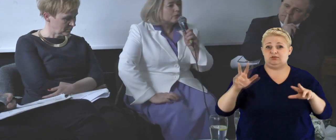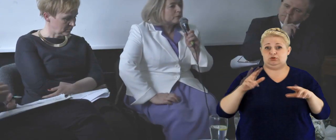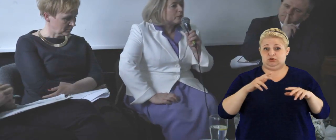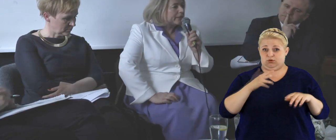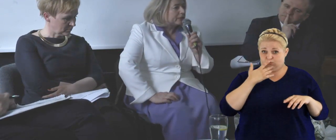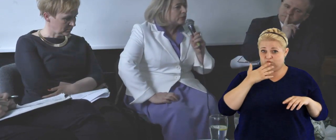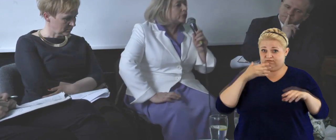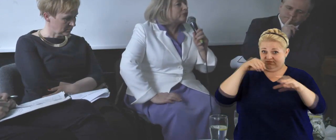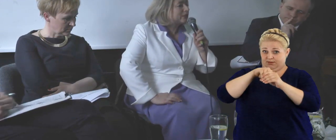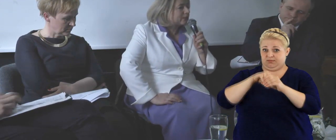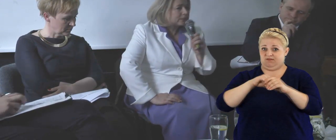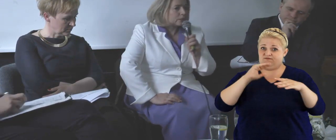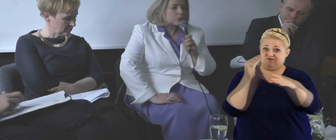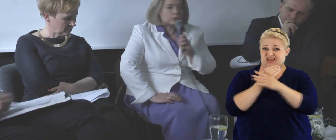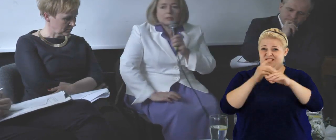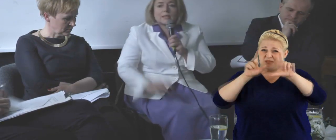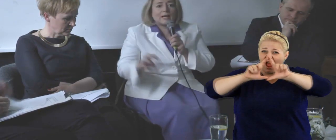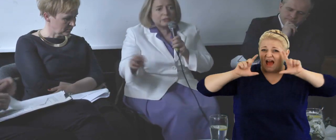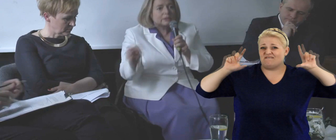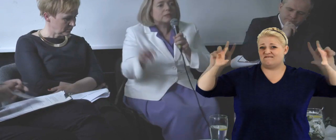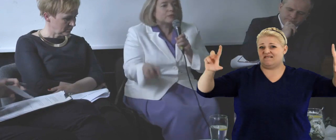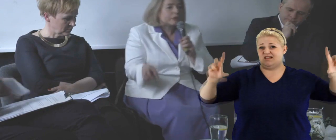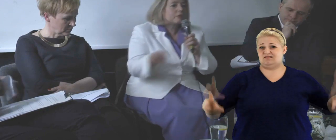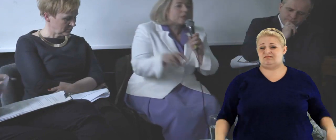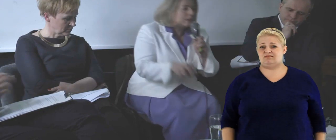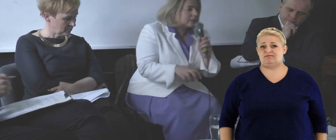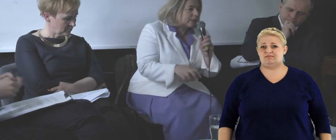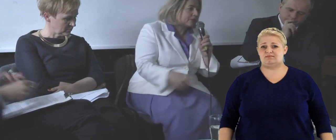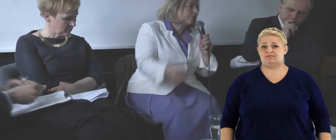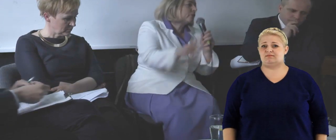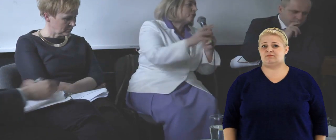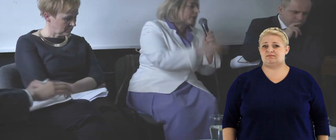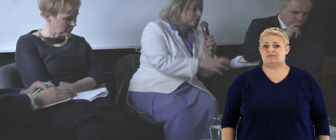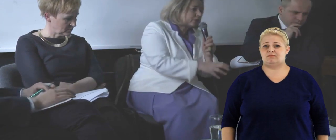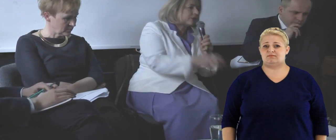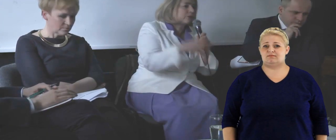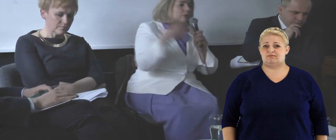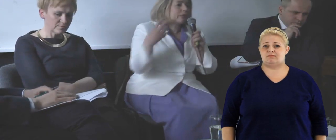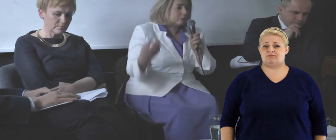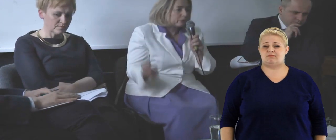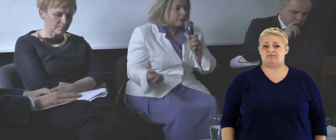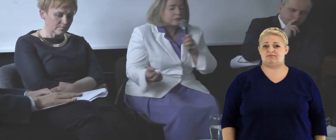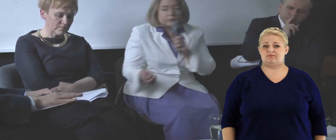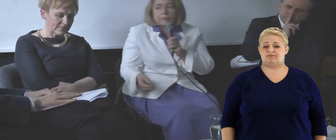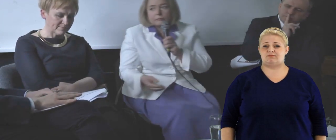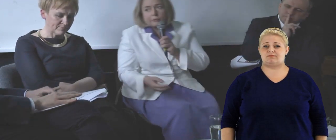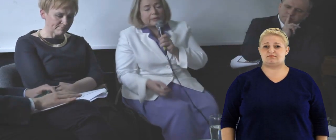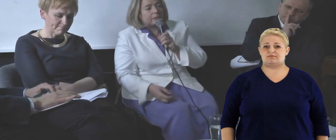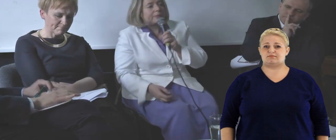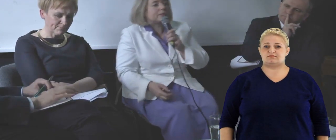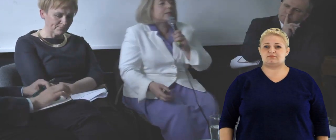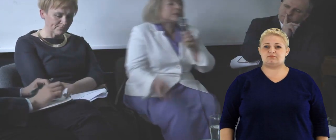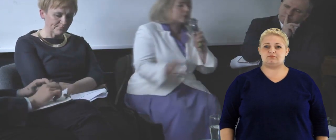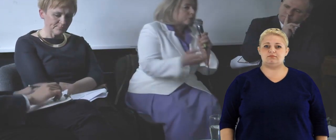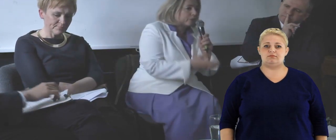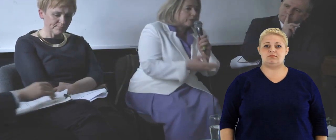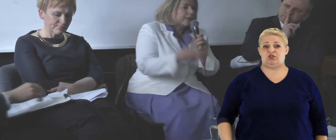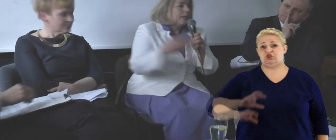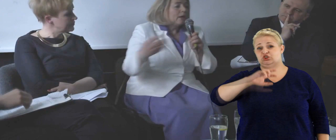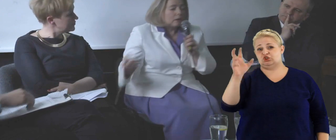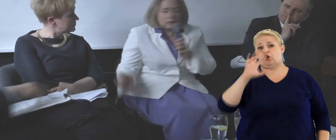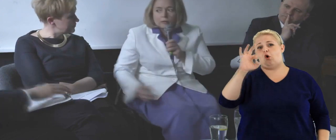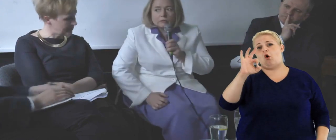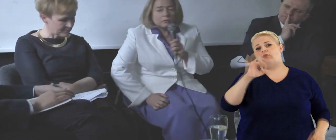no to w tym momencie, czy wszyscy, którzy, każdy ze swojego miejsca, czy to właśnie, czy to ja mówimy o firmach, firmach komercyjnych, czy